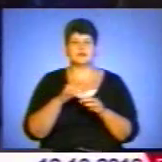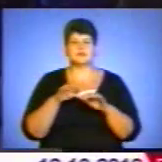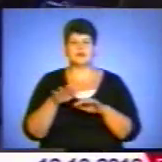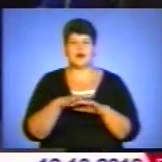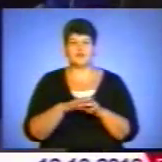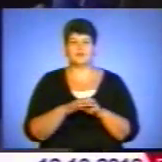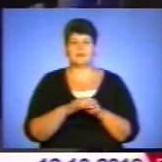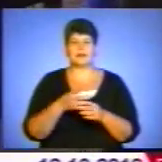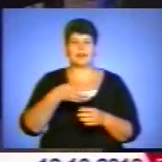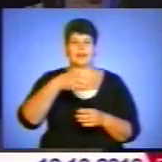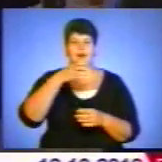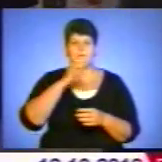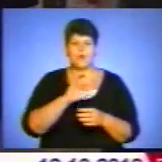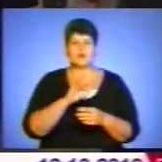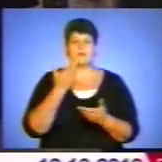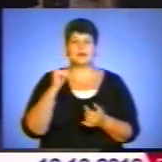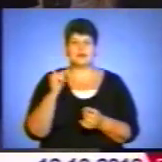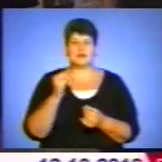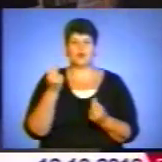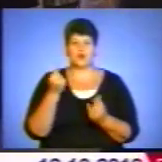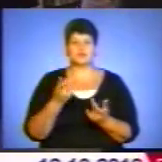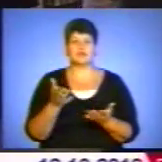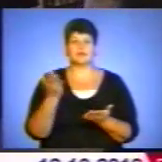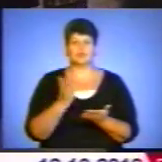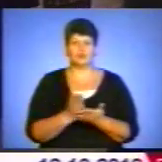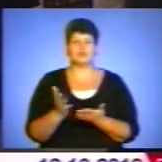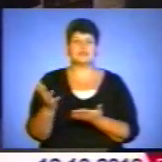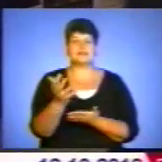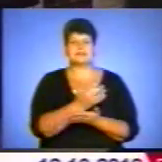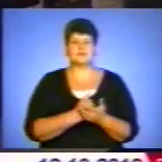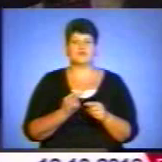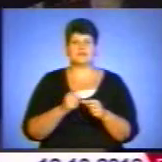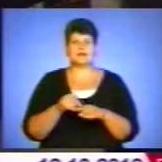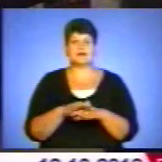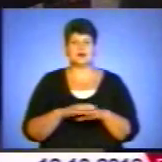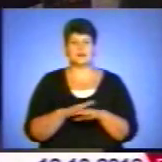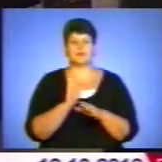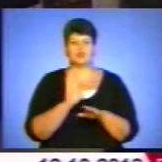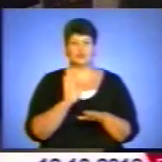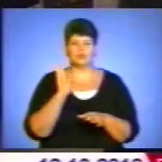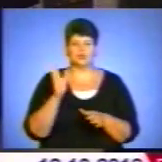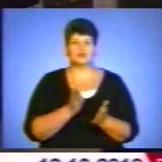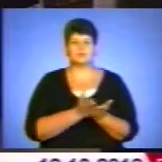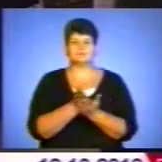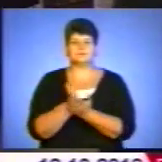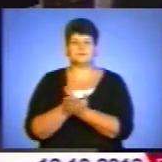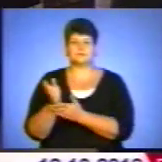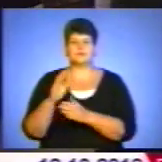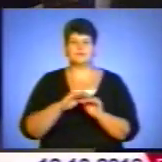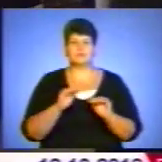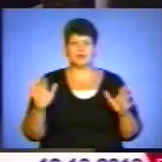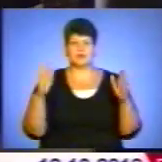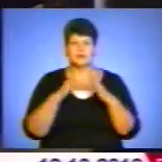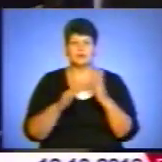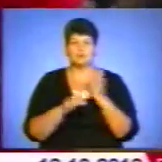і кошти, які будуть вирушені від цієї ярмарки, будуть сприймовані в дитячі будинки на допомогу